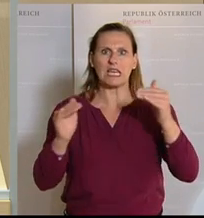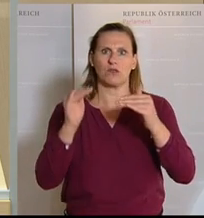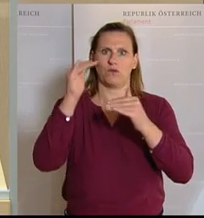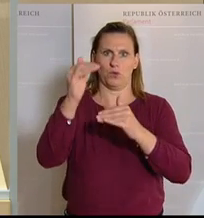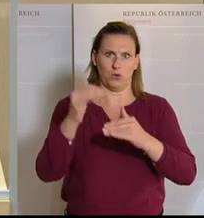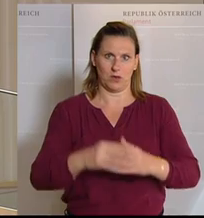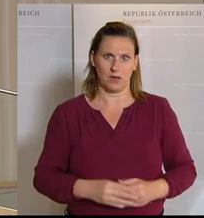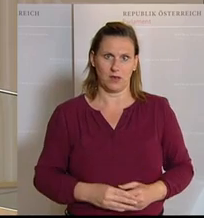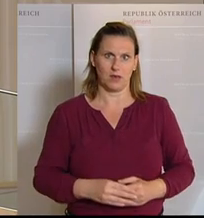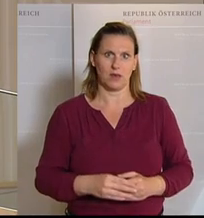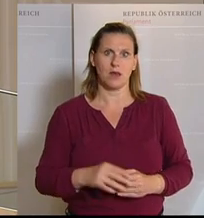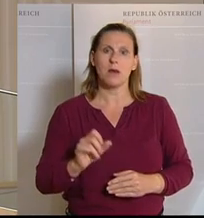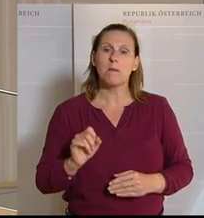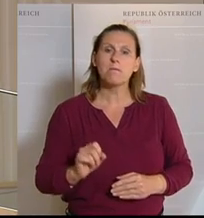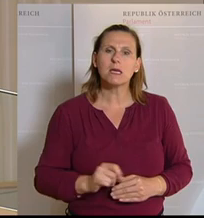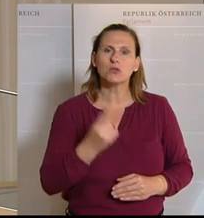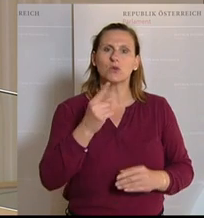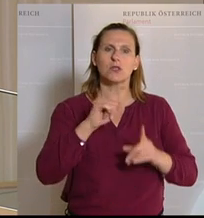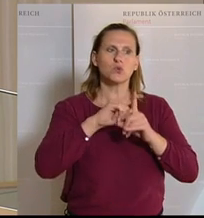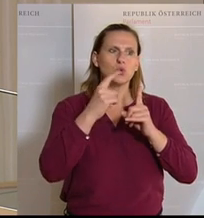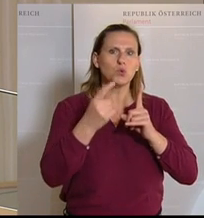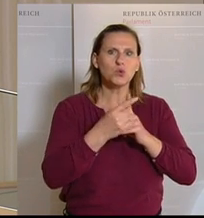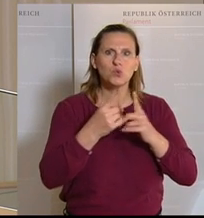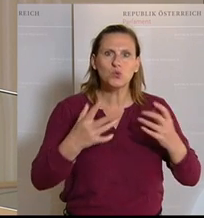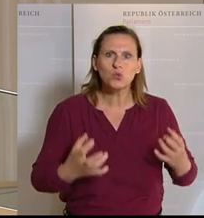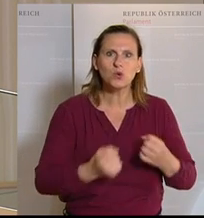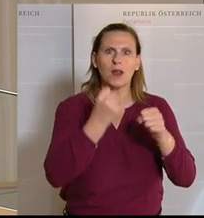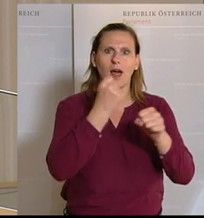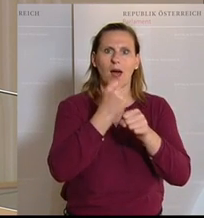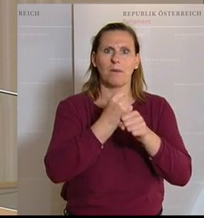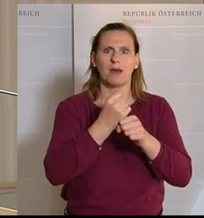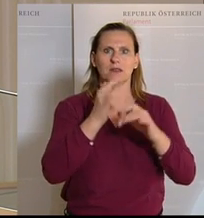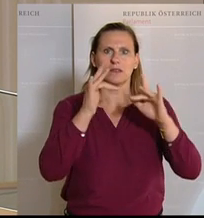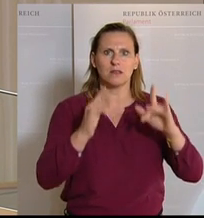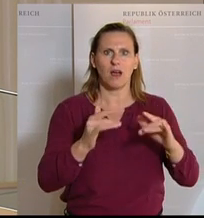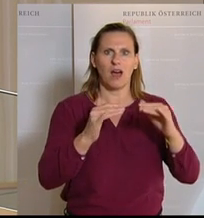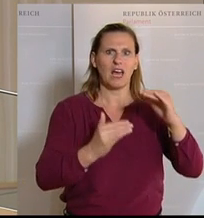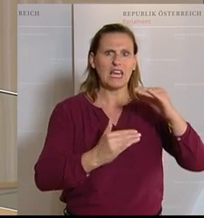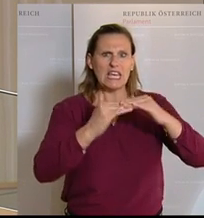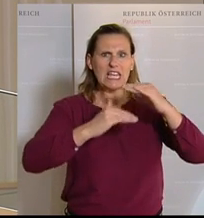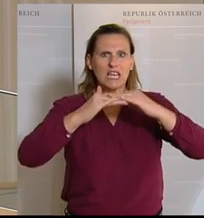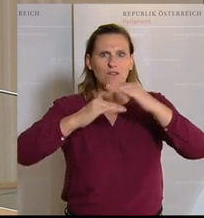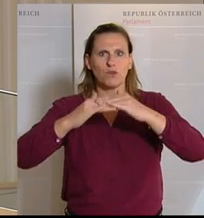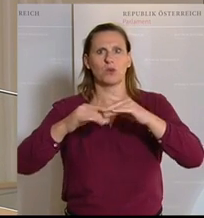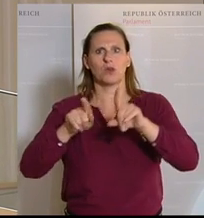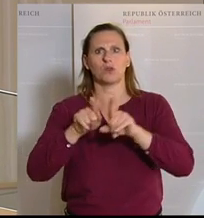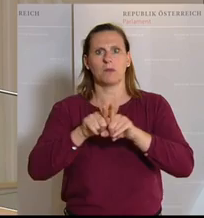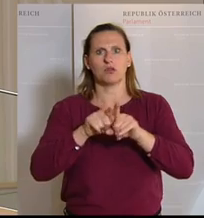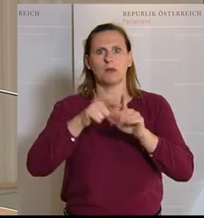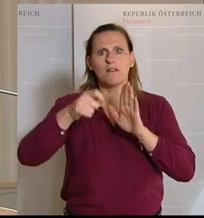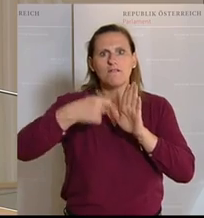kommen. Denn besonders Kulturschaffende befinden sich oft in mehreren geringfügigen oder zum Beispiel im Film im